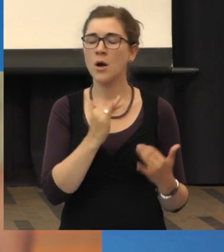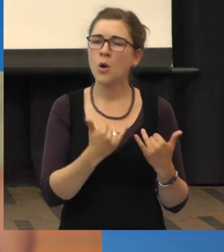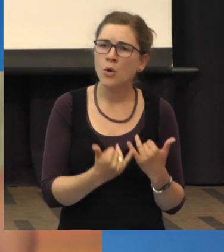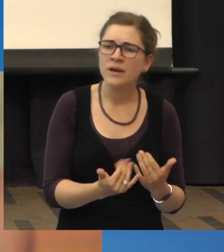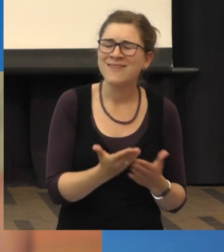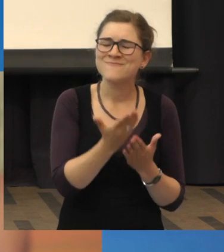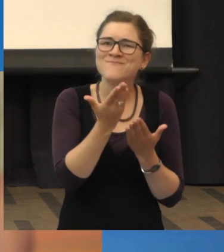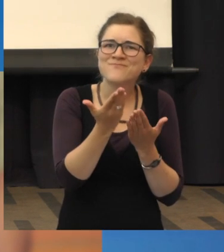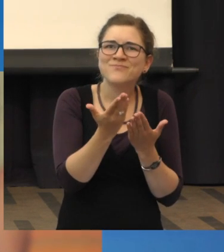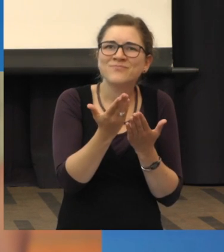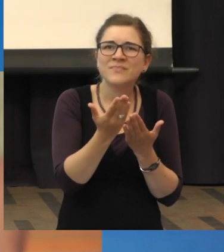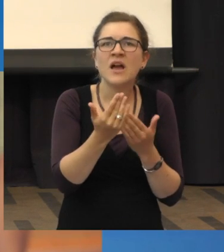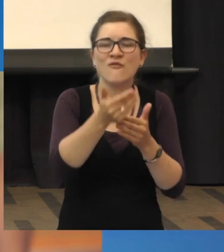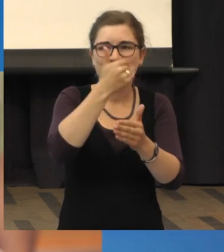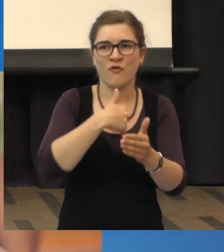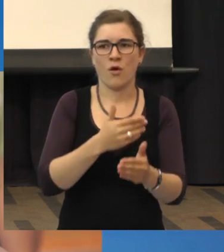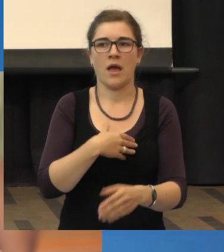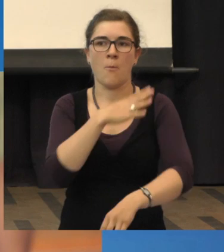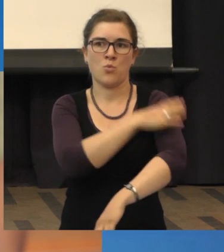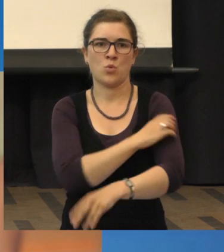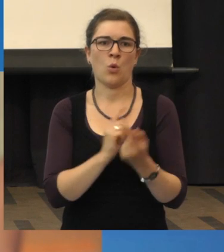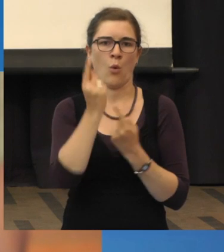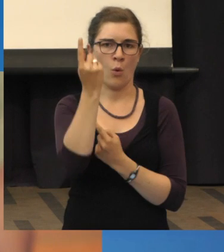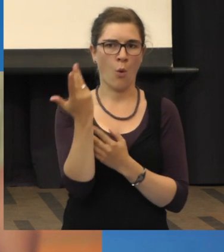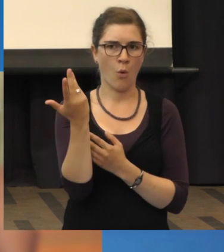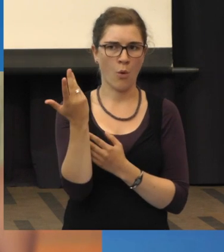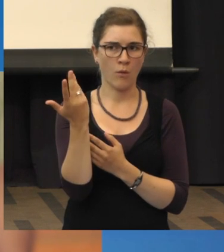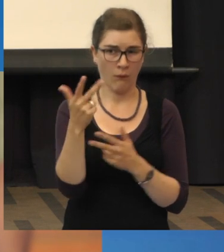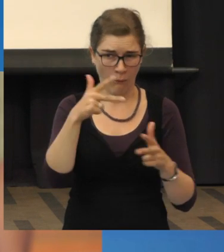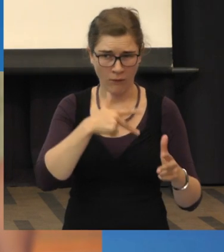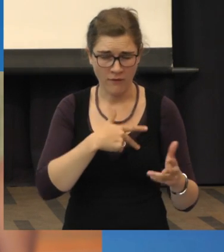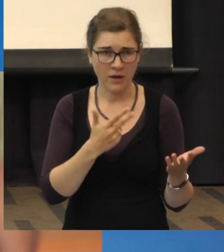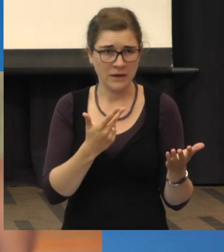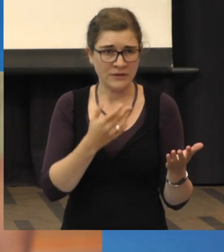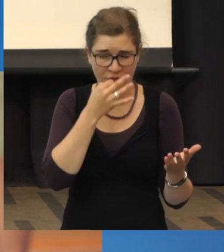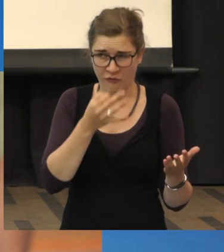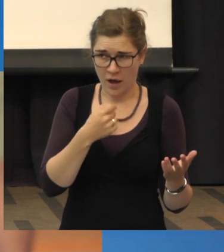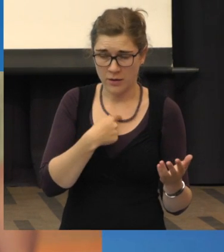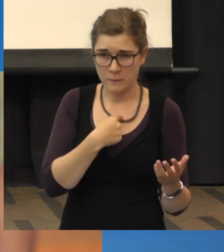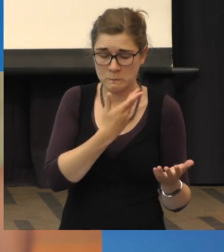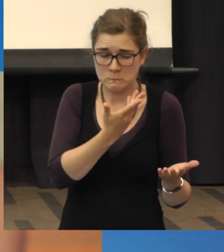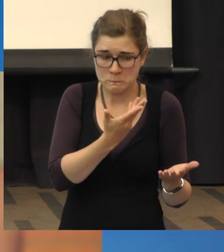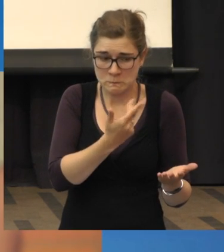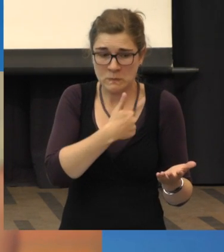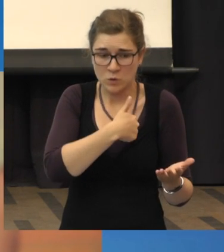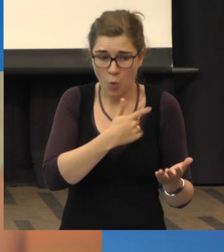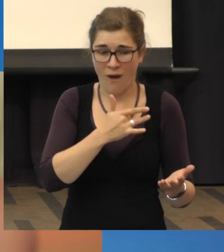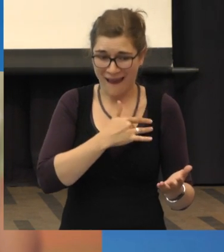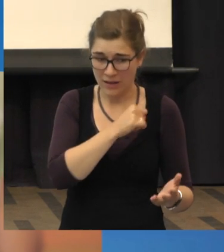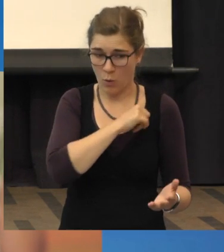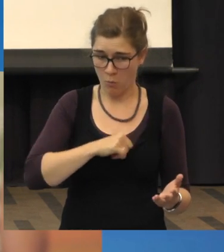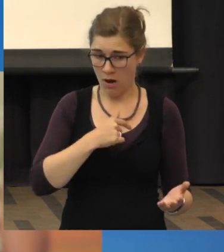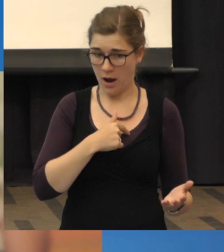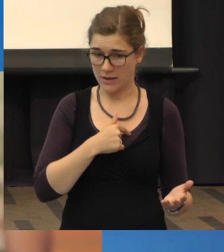vorher etwas erhöhten Blutdruck gehabt, ist das im Zusammenhang zu sehen, dass sich durch die Herz